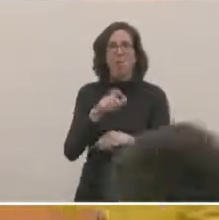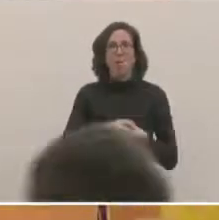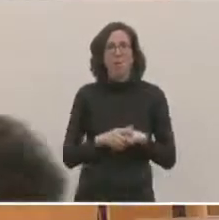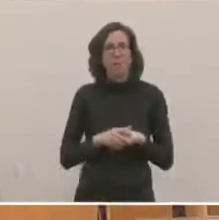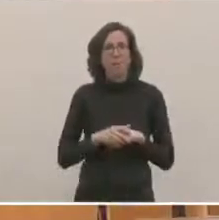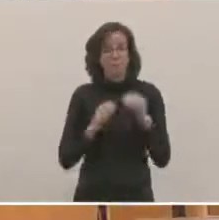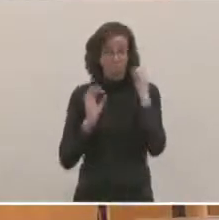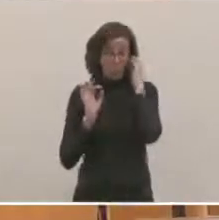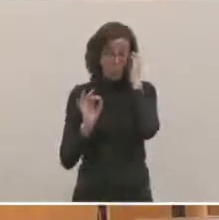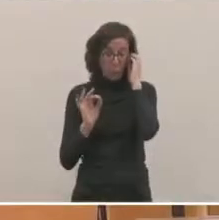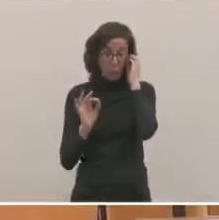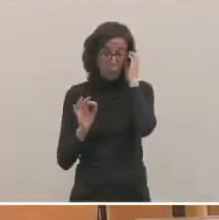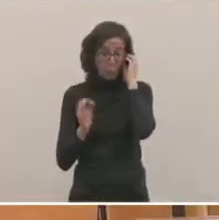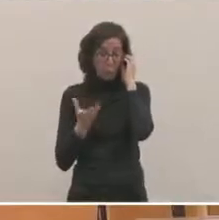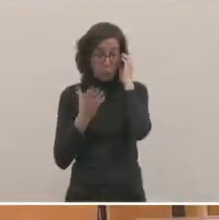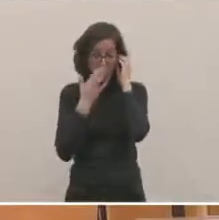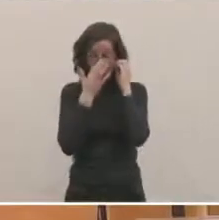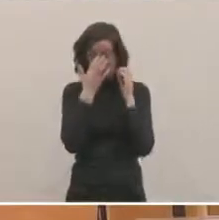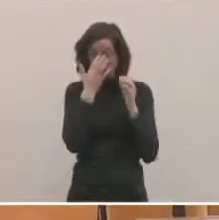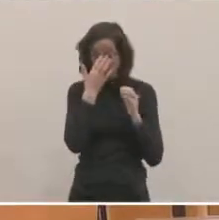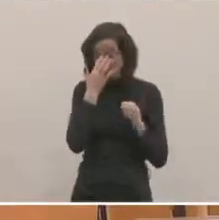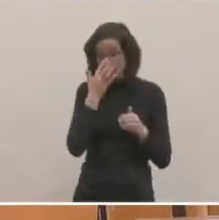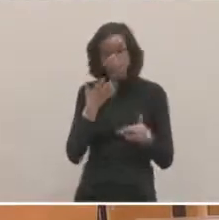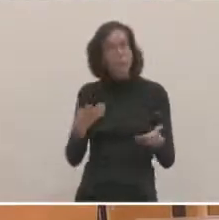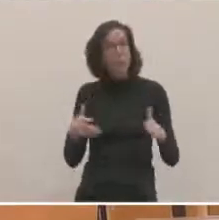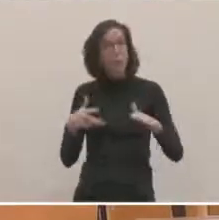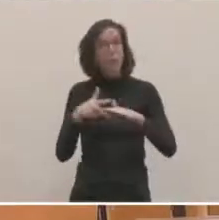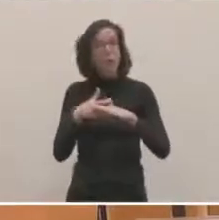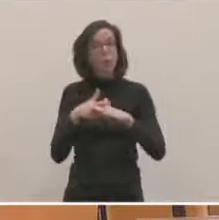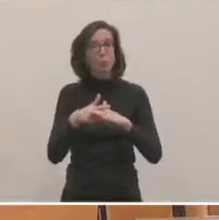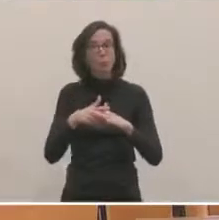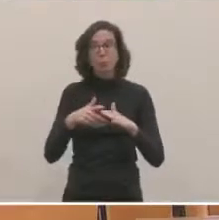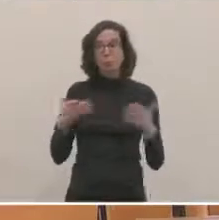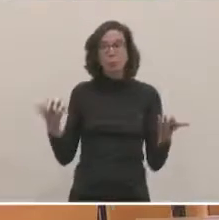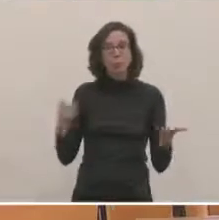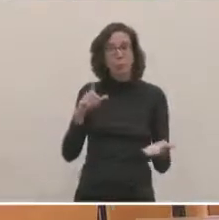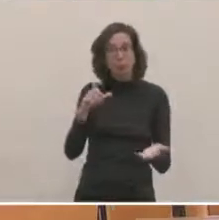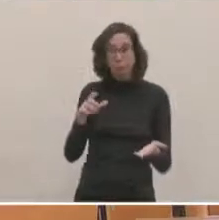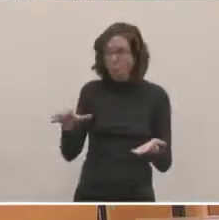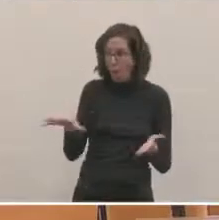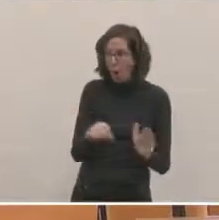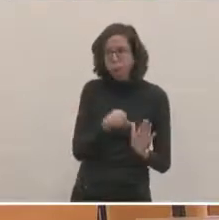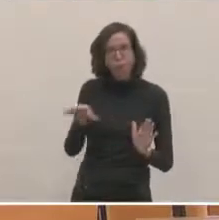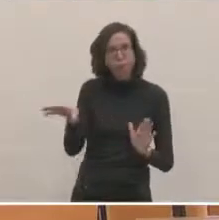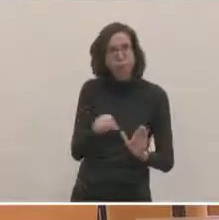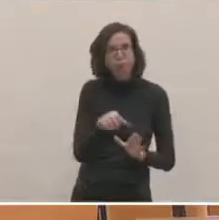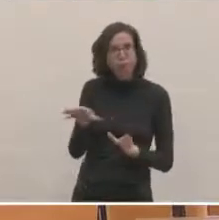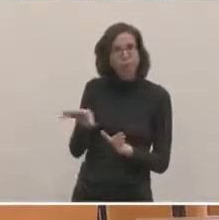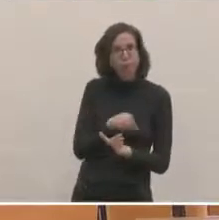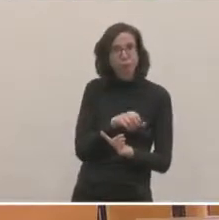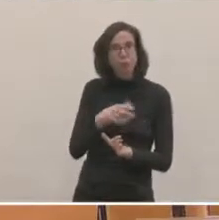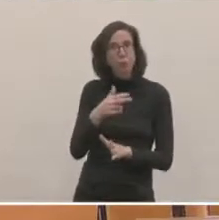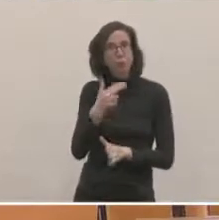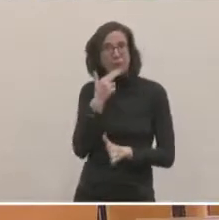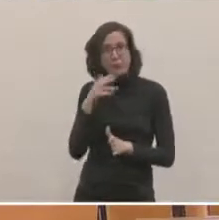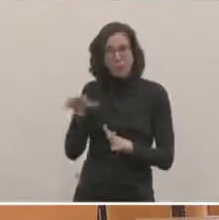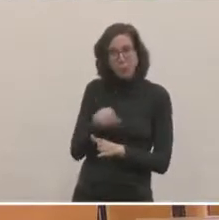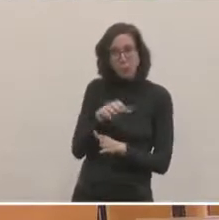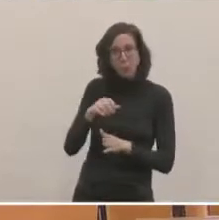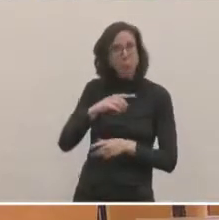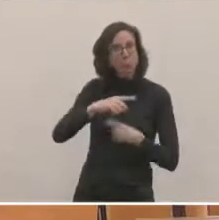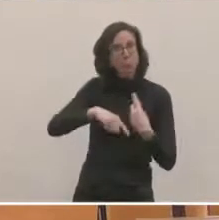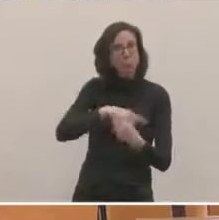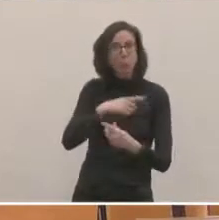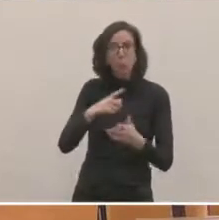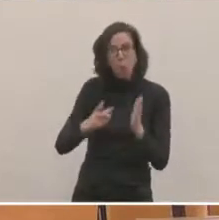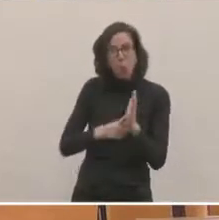possibilité d'utiliser les premiers mètres cubes de manière gratuite. Mais nous pouvons faire que les premiers mètres cubes soient le moins cher possible, puisque ce sont